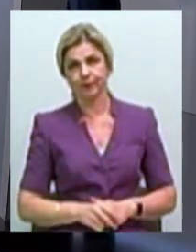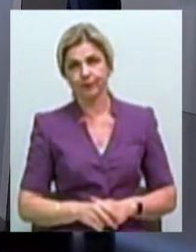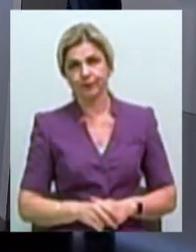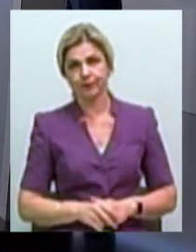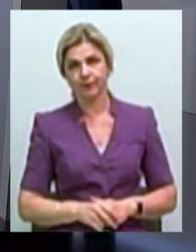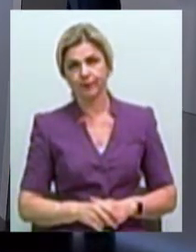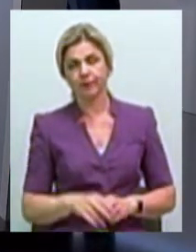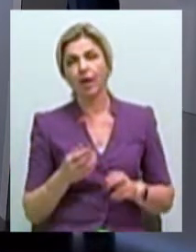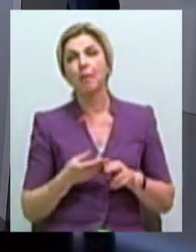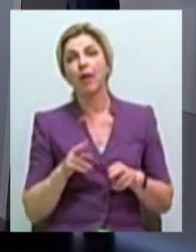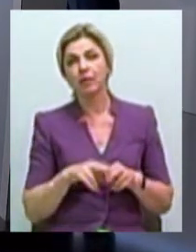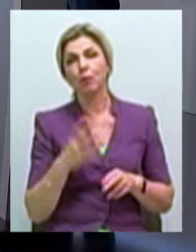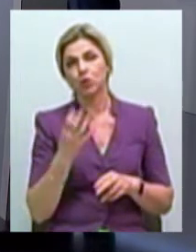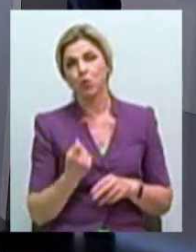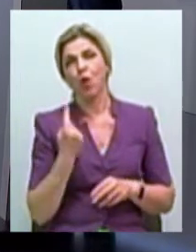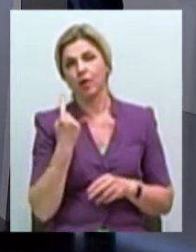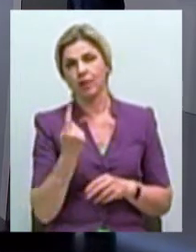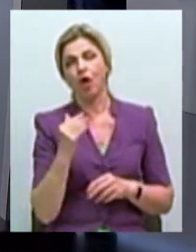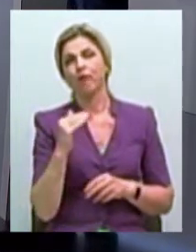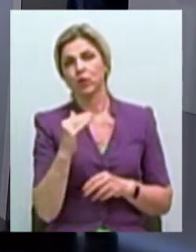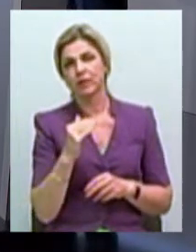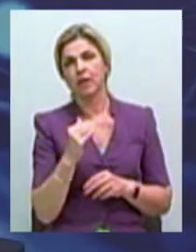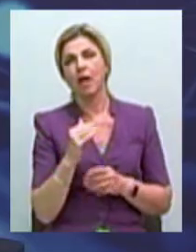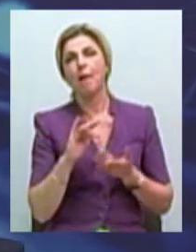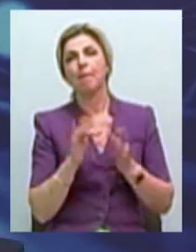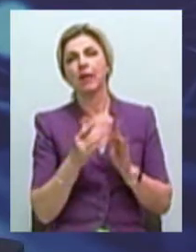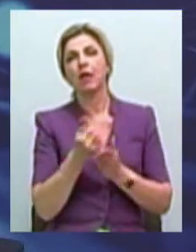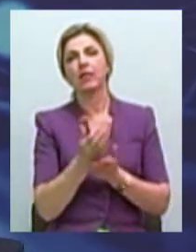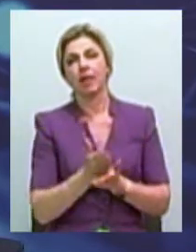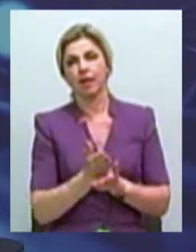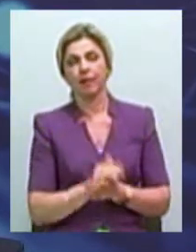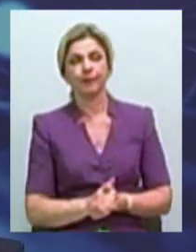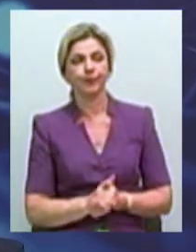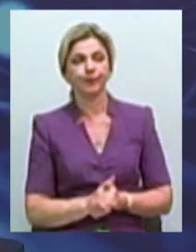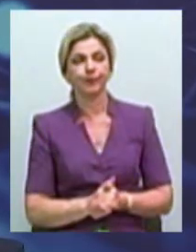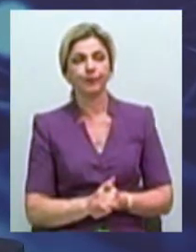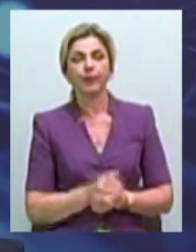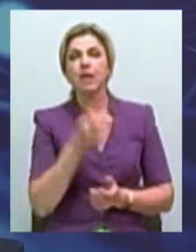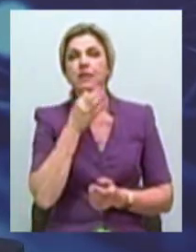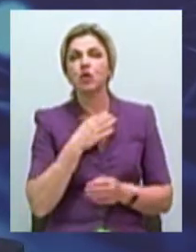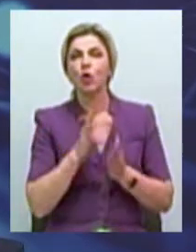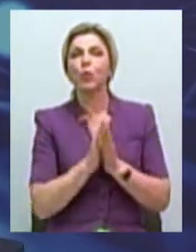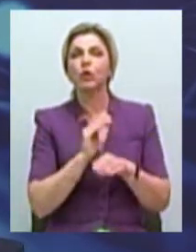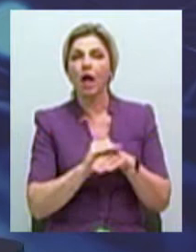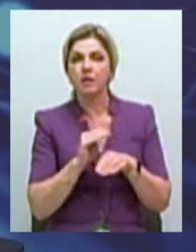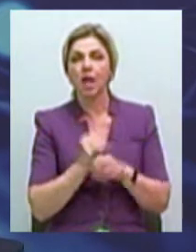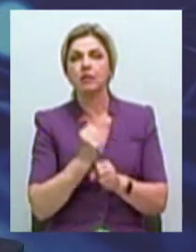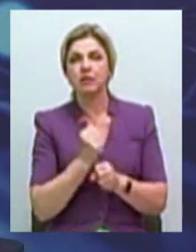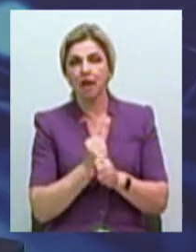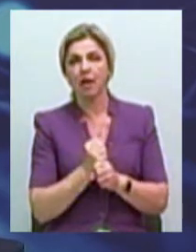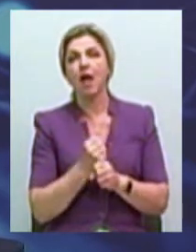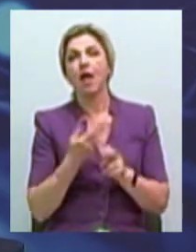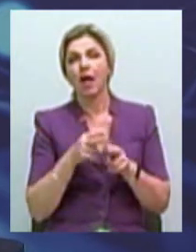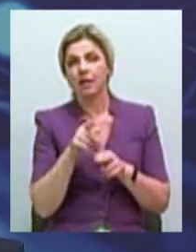это еще одна из функций медиатеки. Скажи, пожалуйста, створение медиатеки на базе колишнего